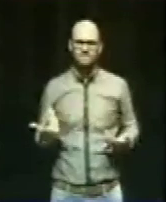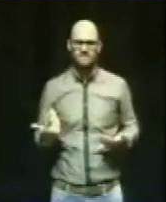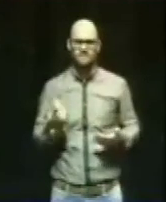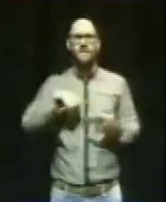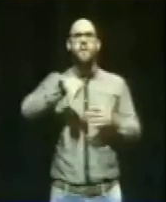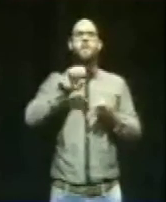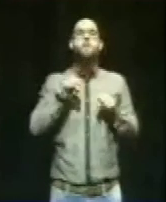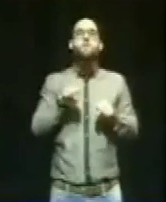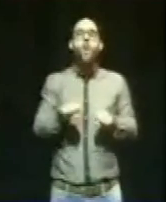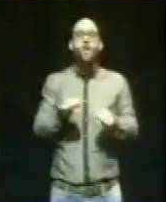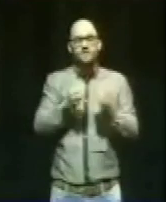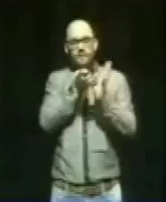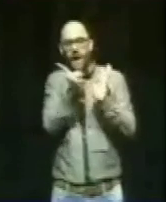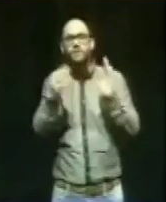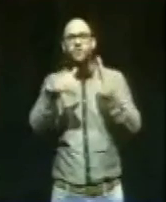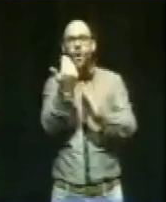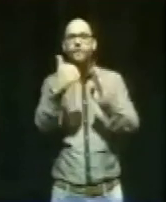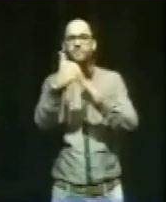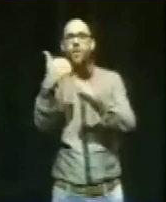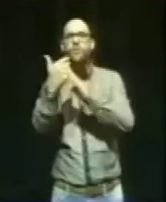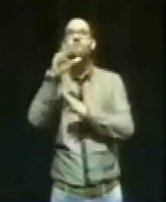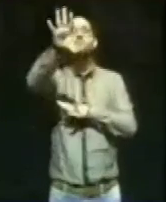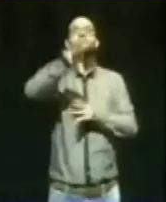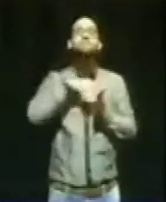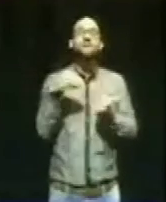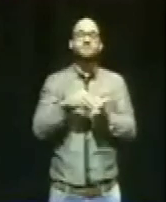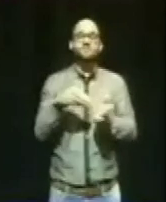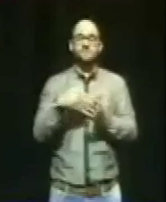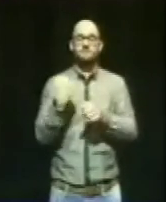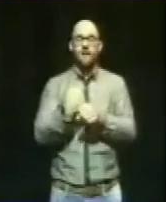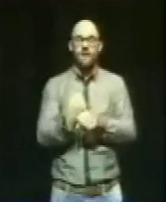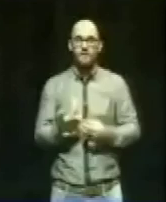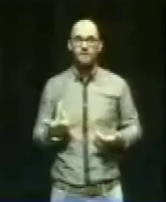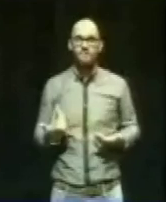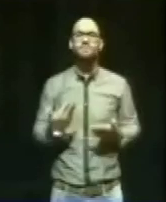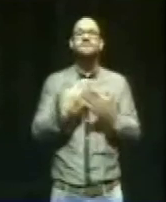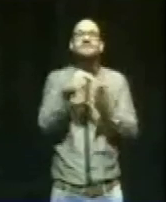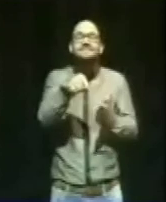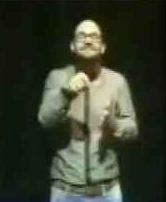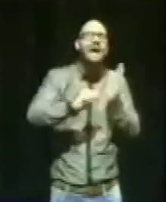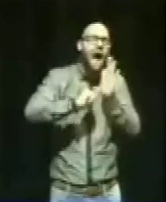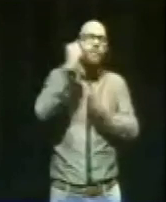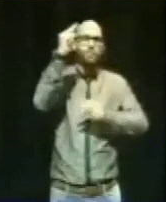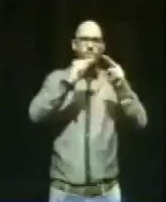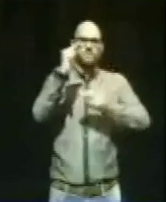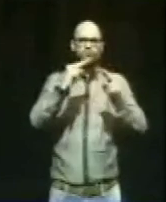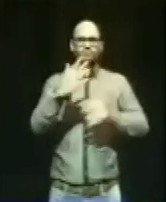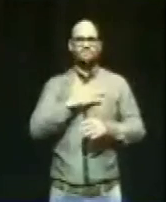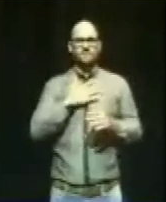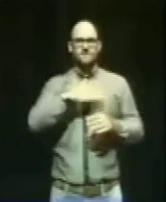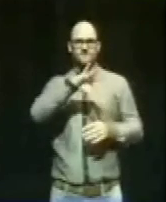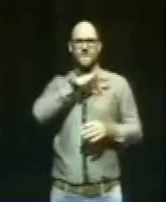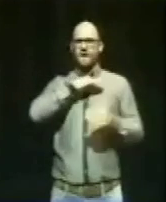Möglichkeiten dafür, auch mitmachen zu können. Das unterscheidet uns von allen anderen Parteien.